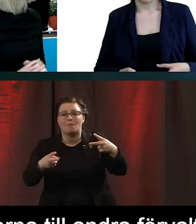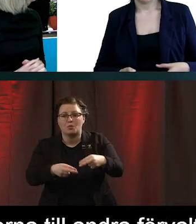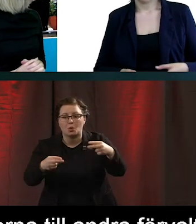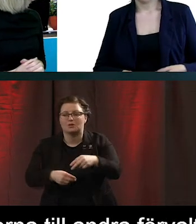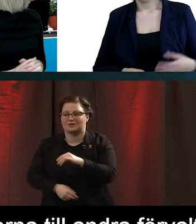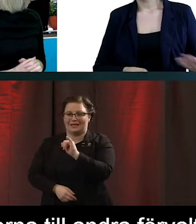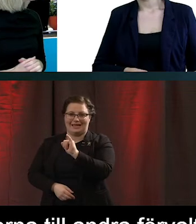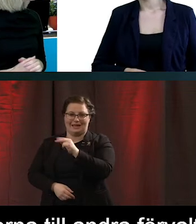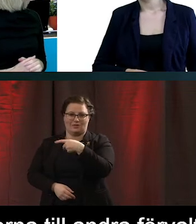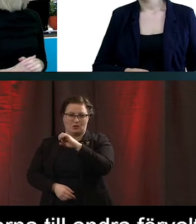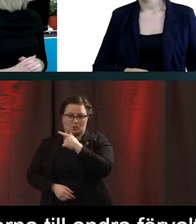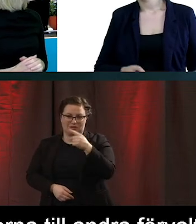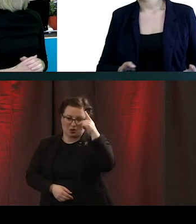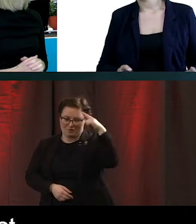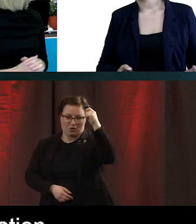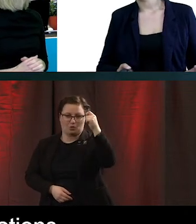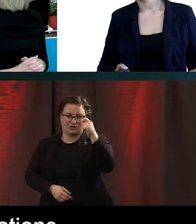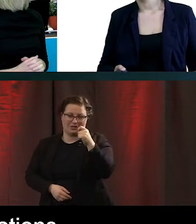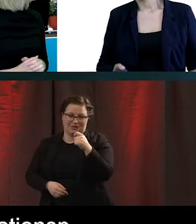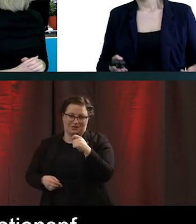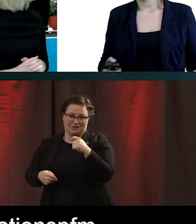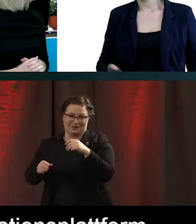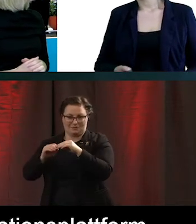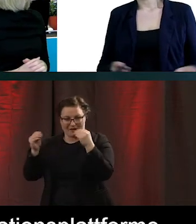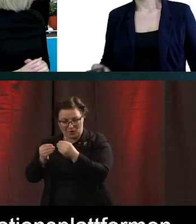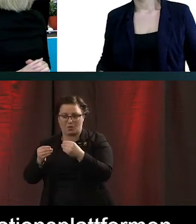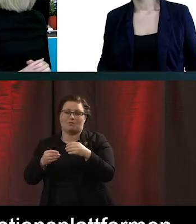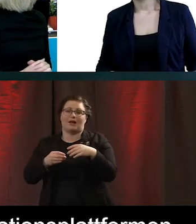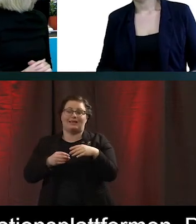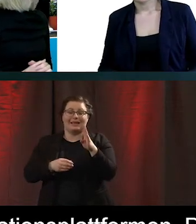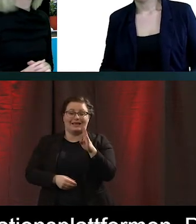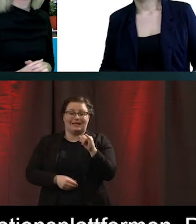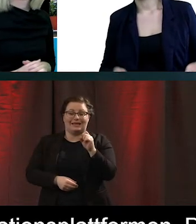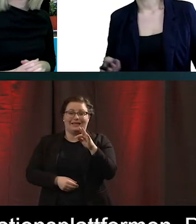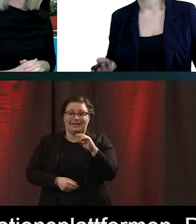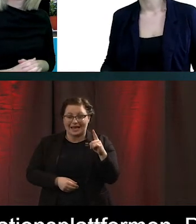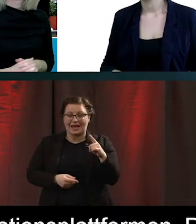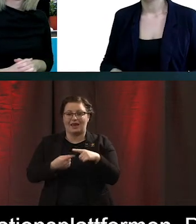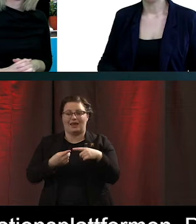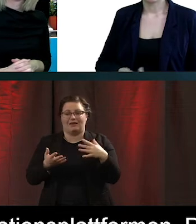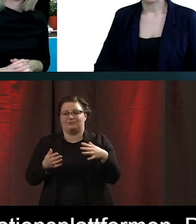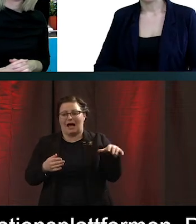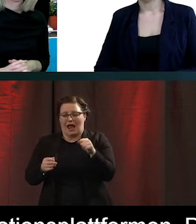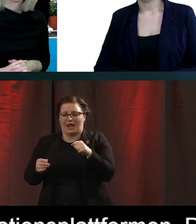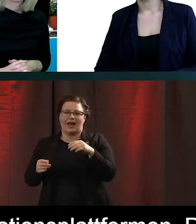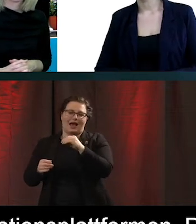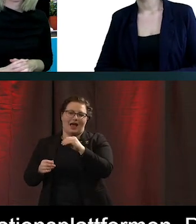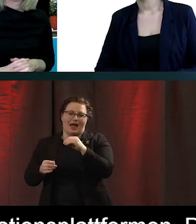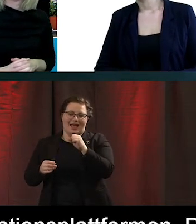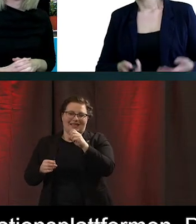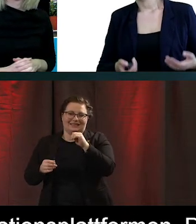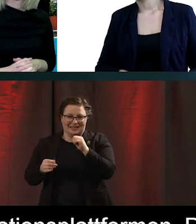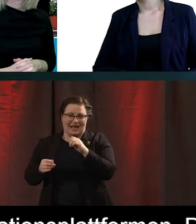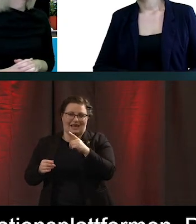Mediapolen. All Age Hub och Digidel. Helt enkelt alla vi har kunnat hitta som tycker det är roligt att jobba med digitalisering.